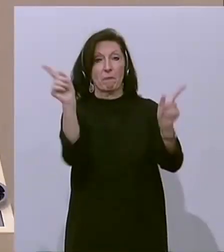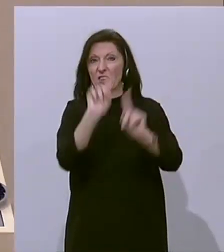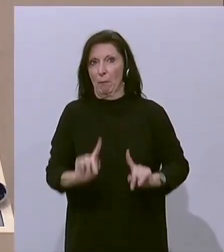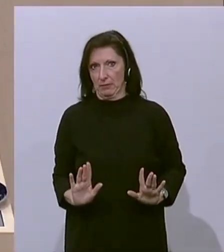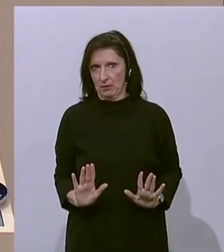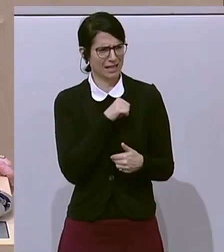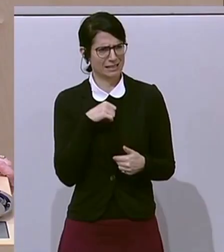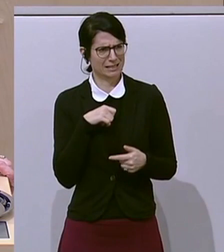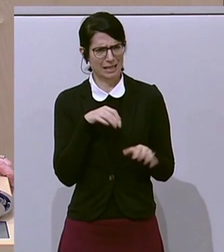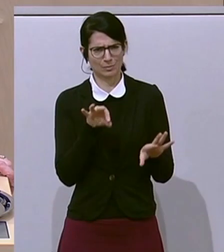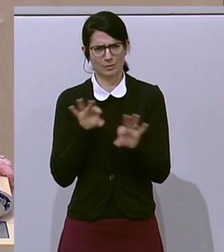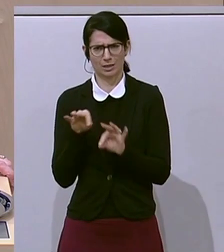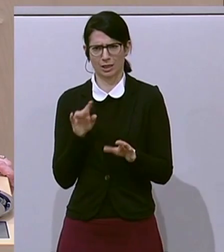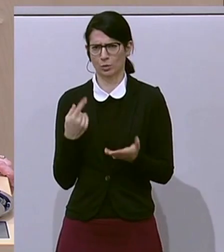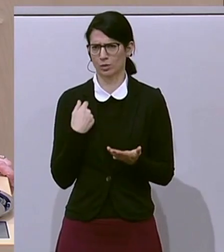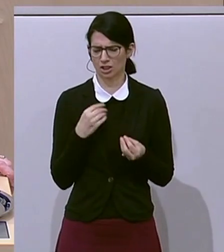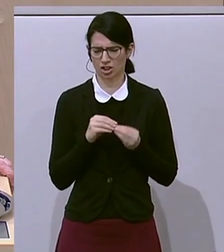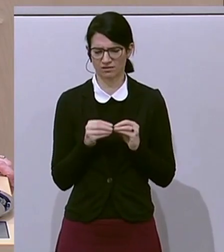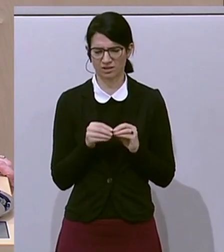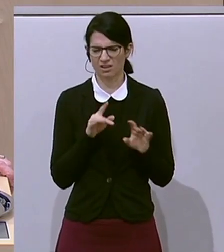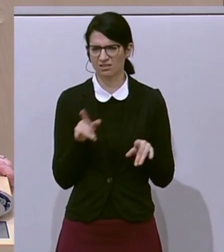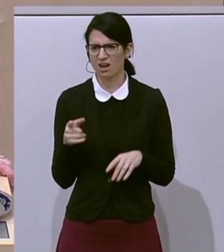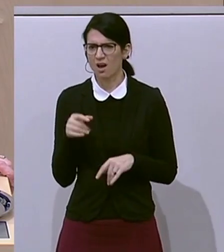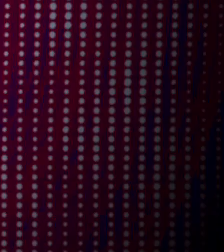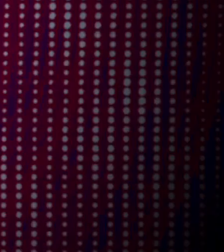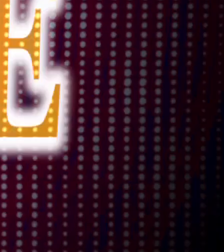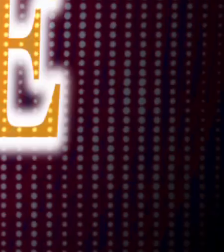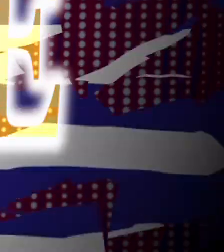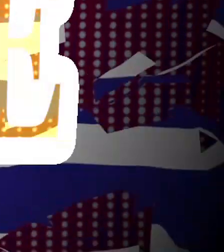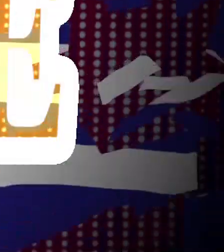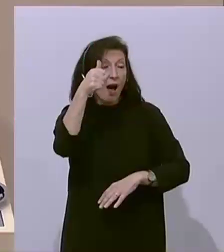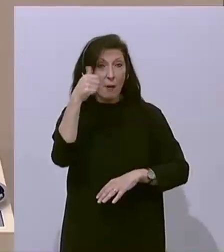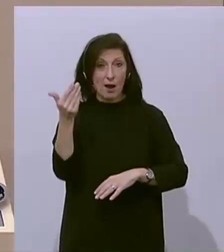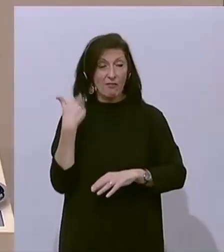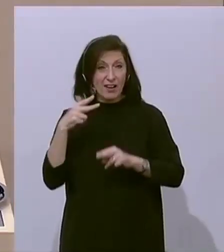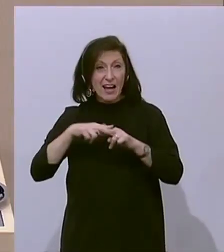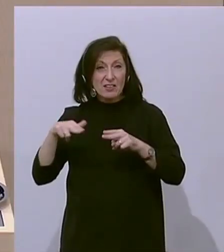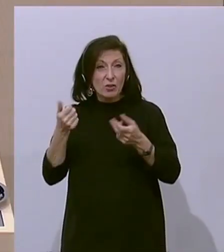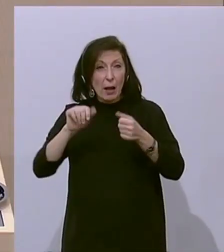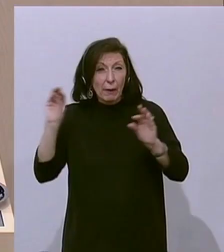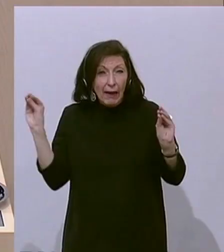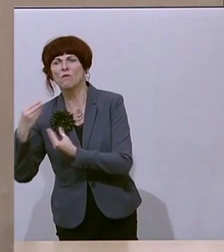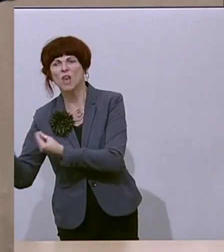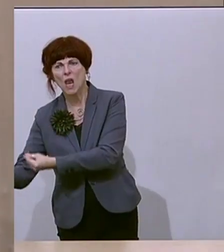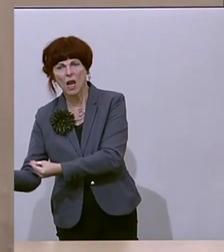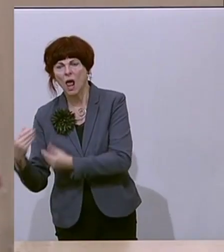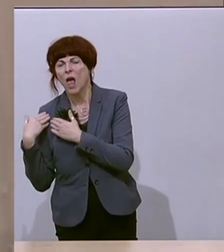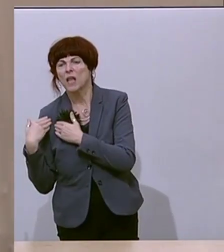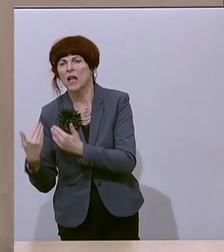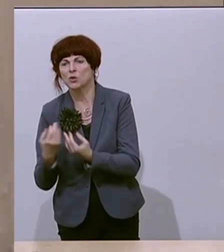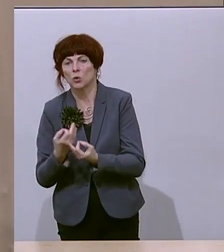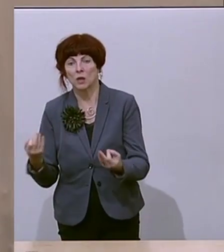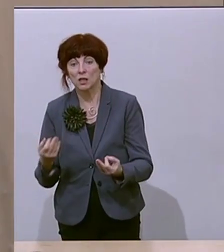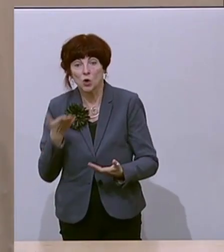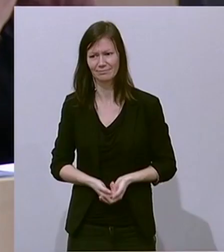hat man das gemacht? Wir reden von Postenschacher Und wir reden auch von Korruption Casino Royale Kann das alles sein? Geht man so